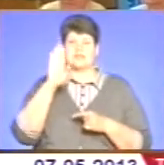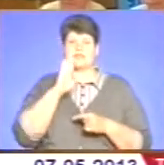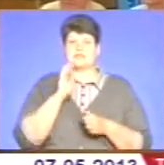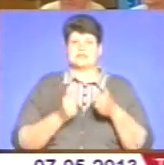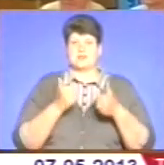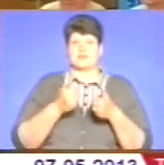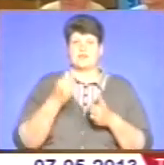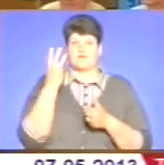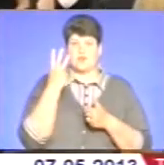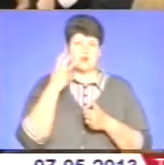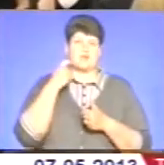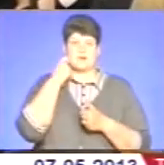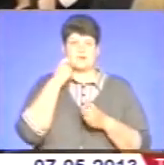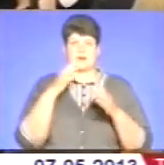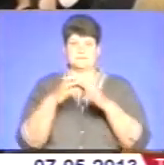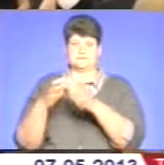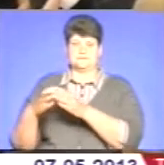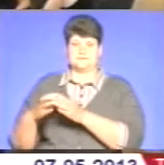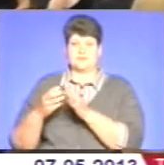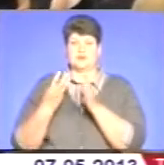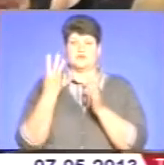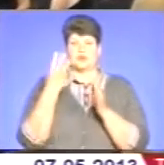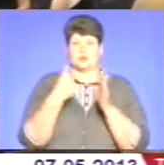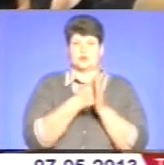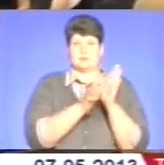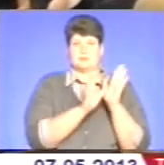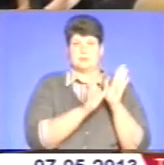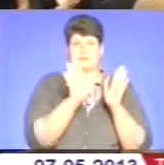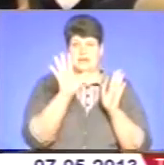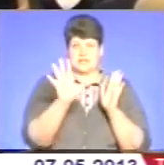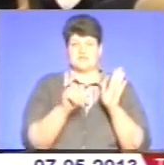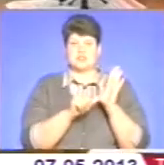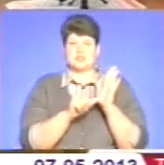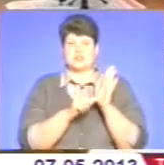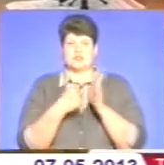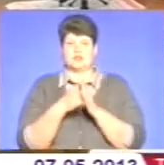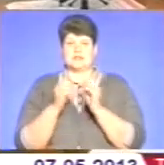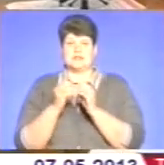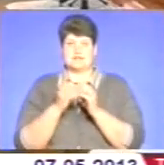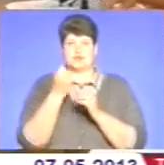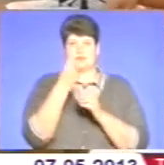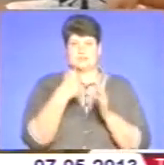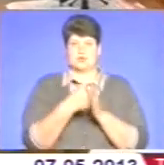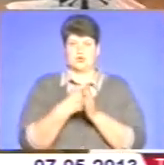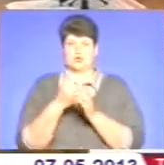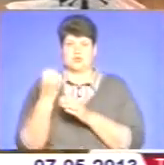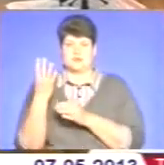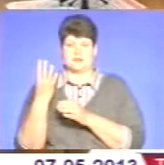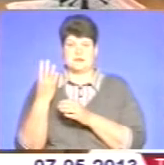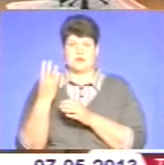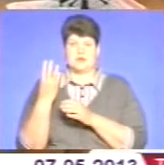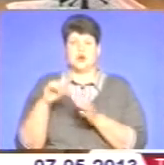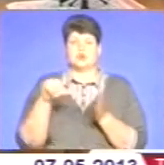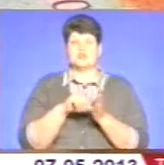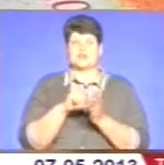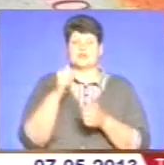у трьох вікових категоріях – від трьох до п'яти років, від шести до десяти років та від одинадцяти до чотирнадцяти. Учасники